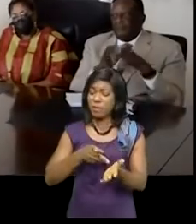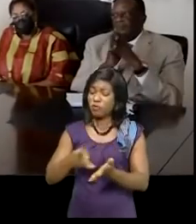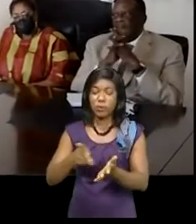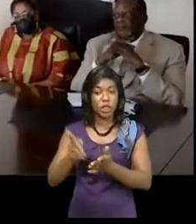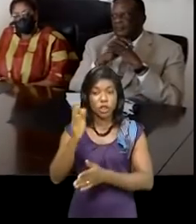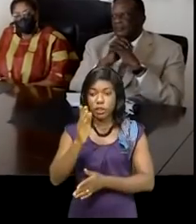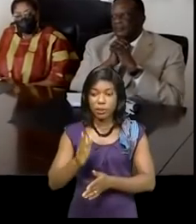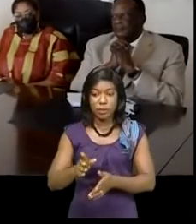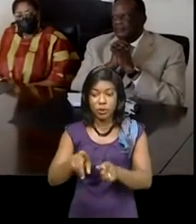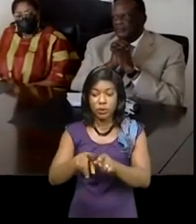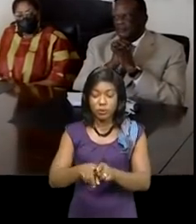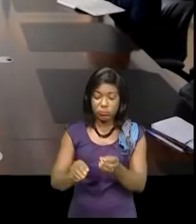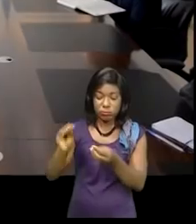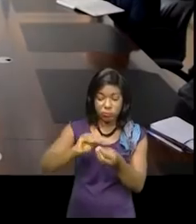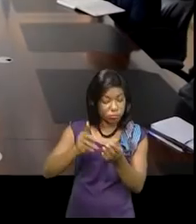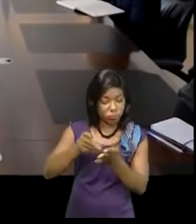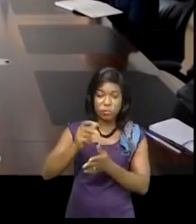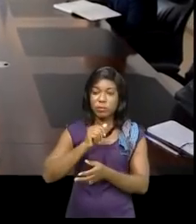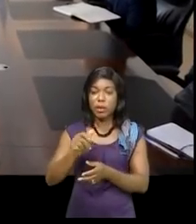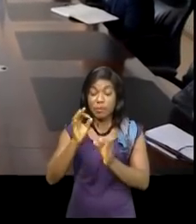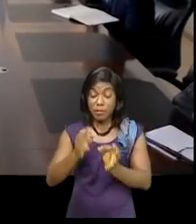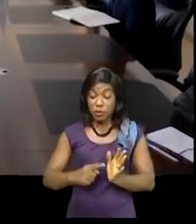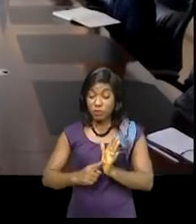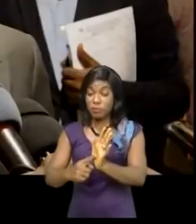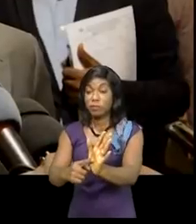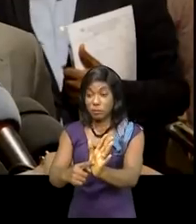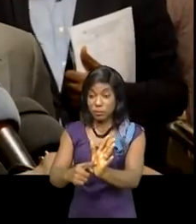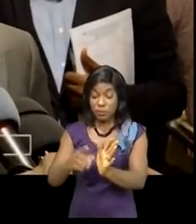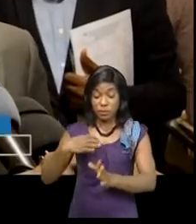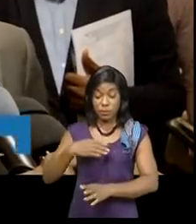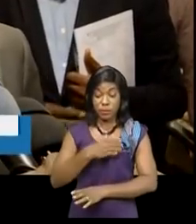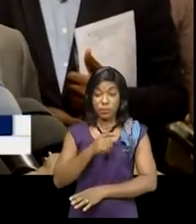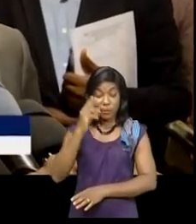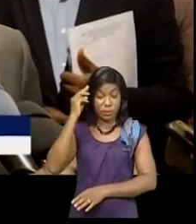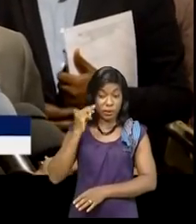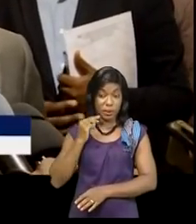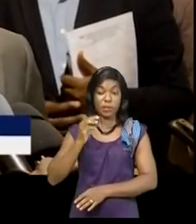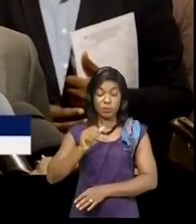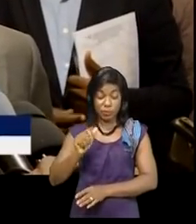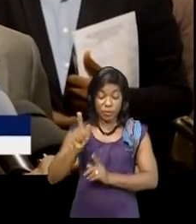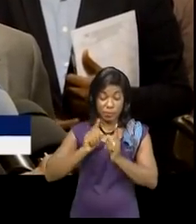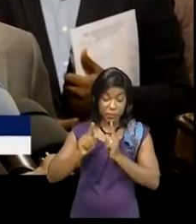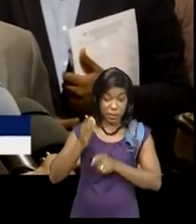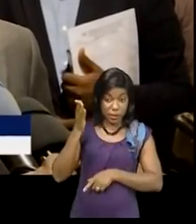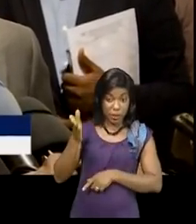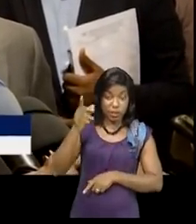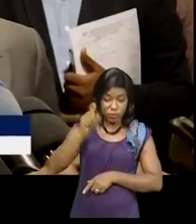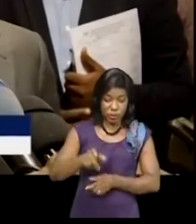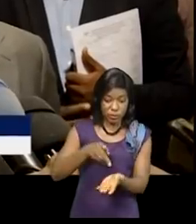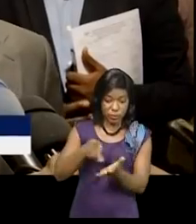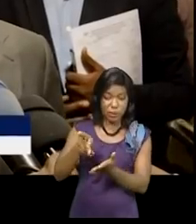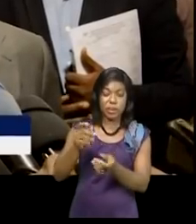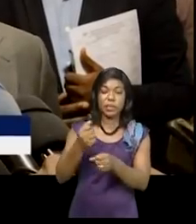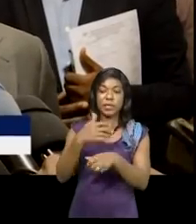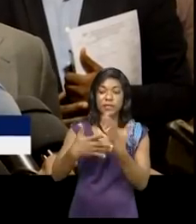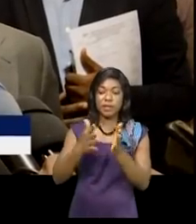qui n'ont pas de salaires, nous avons présenté à lui qu'il soit regardant, qu'il paie ces agents-là